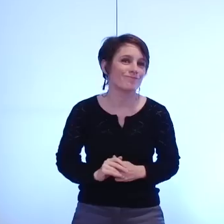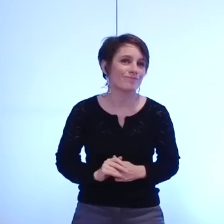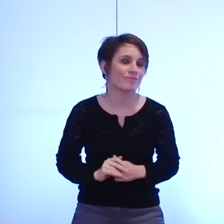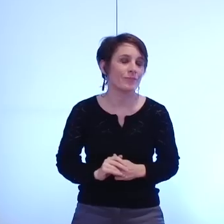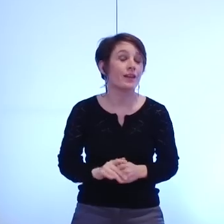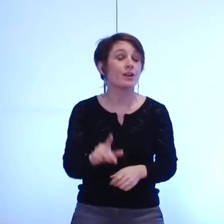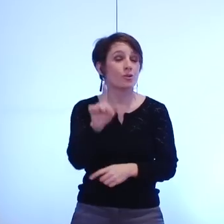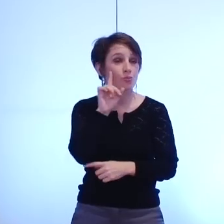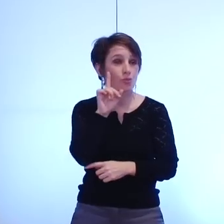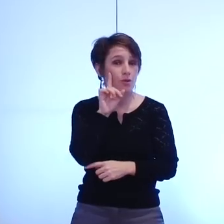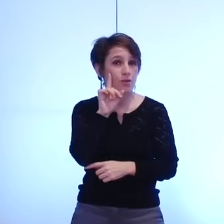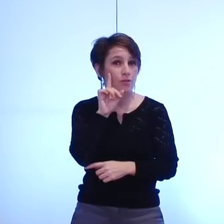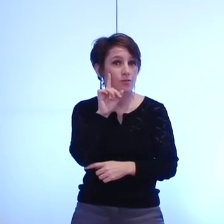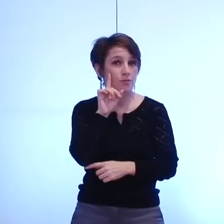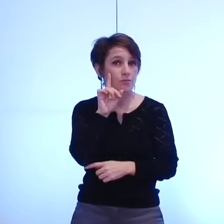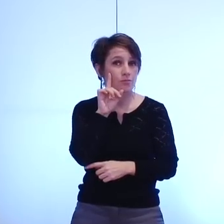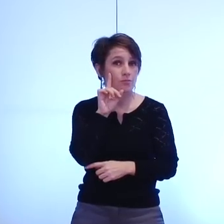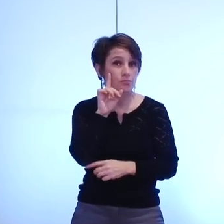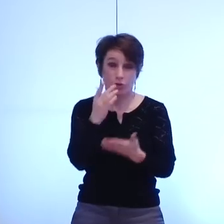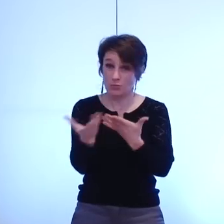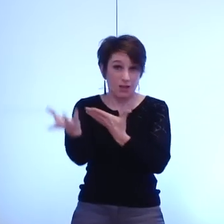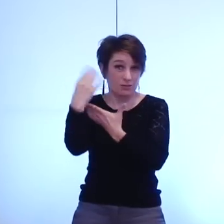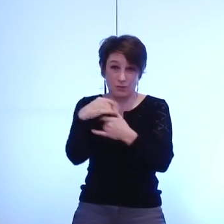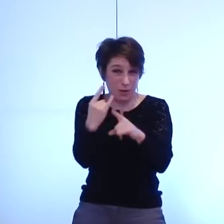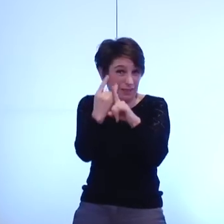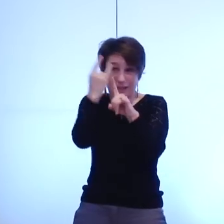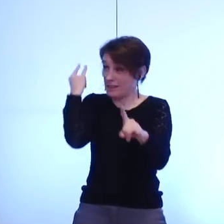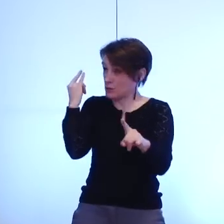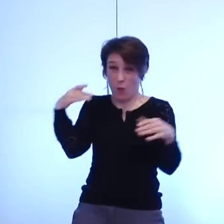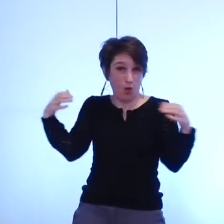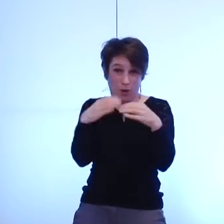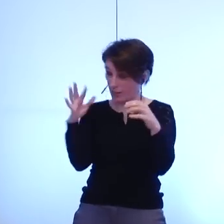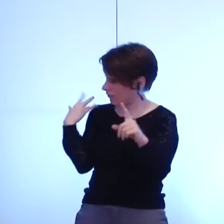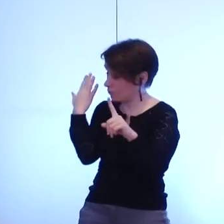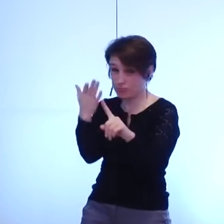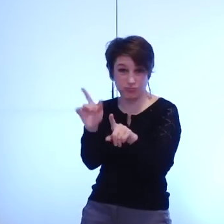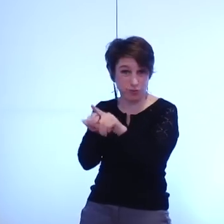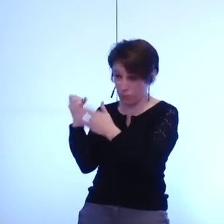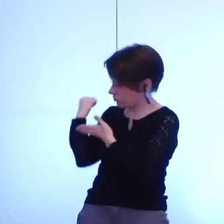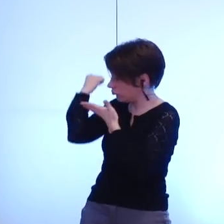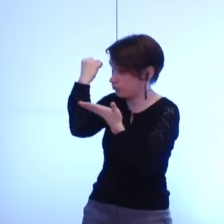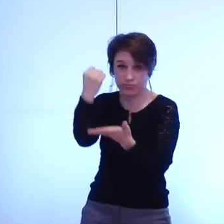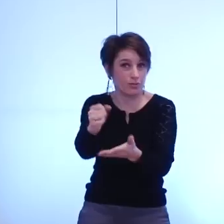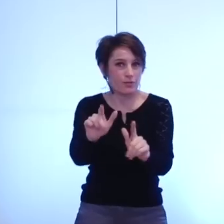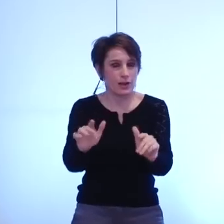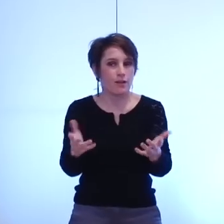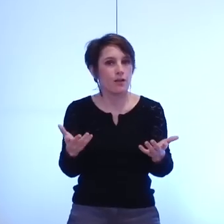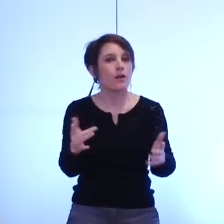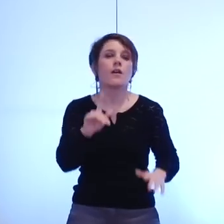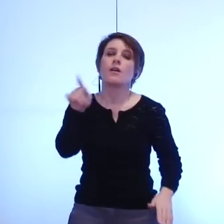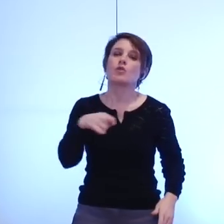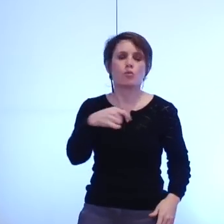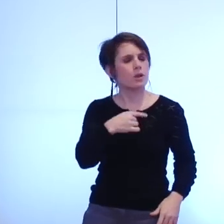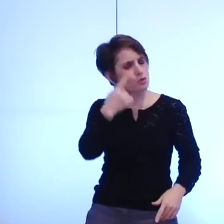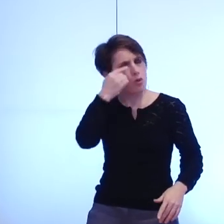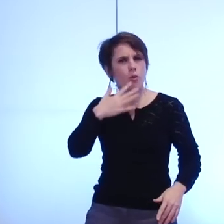elle est tout simplement dans notre histoire collective et évidemment notre volonté de ce point de vue là est claire et